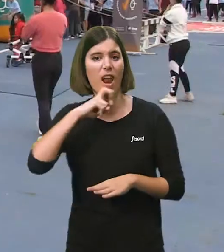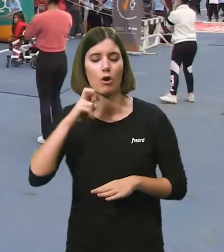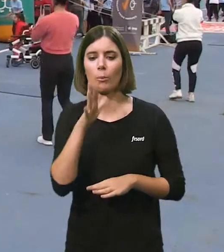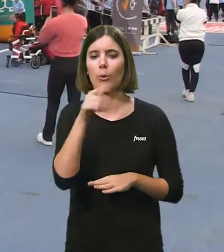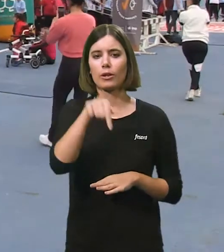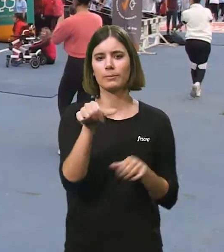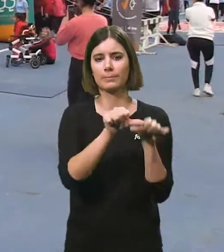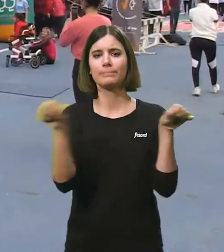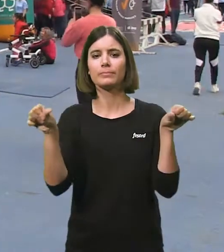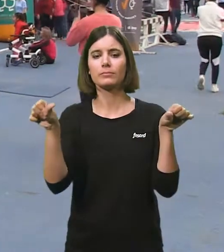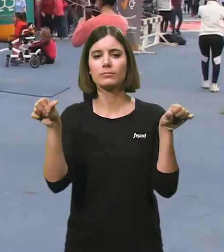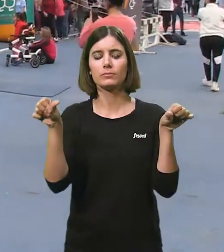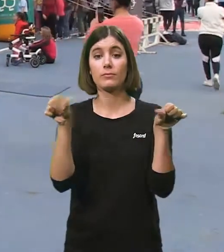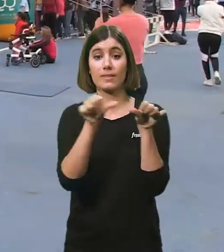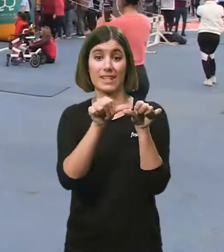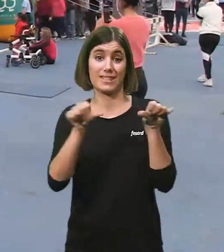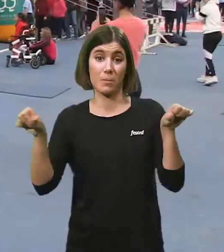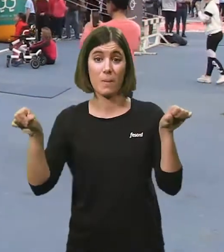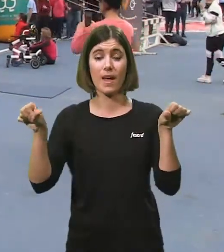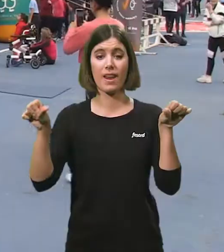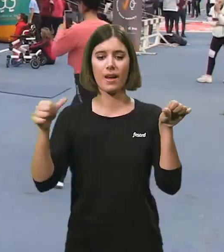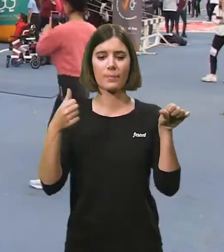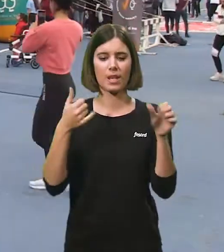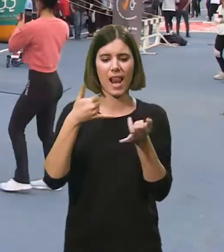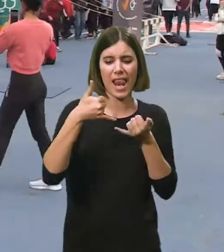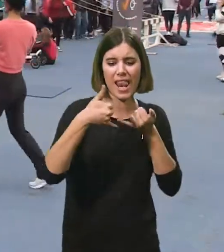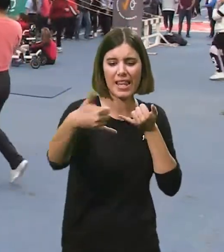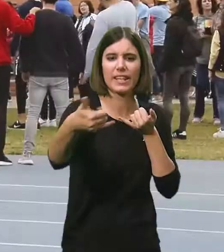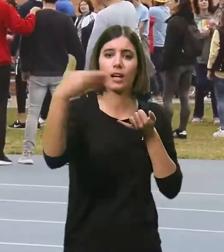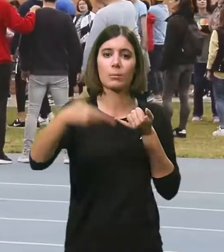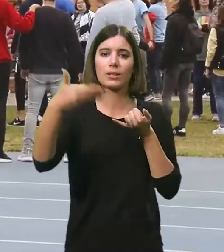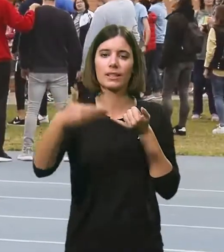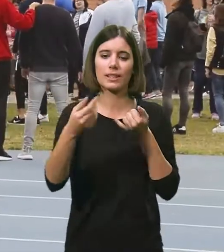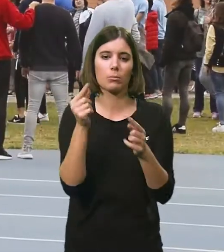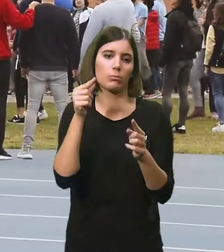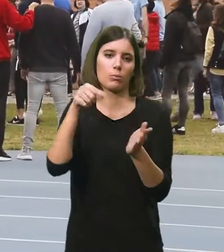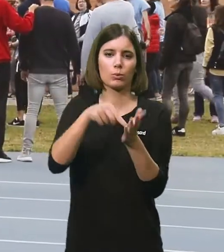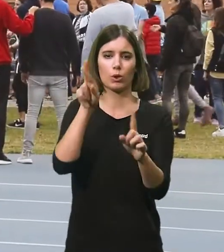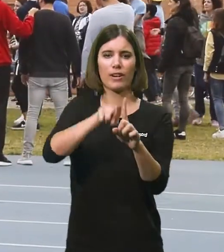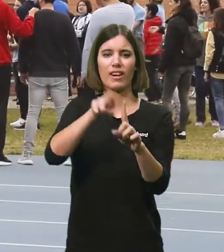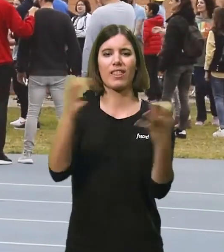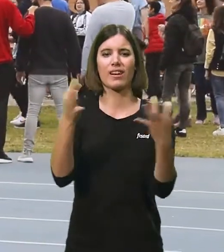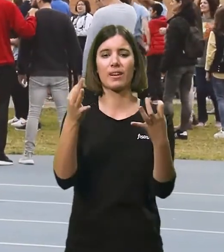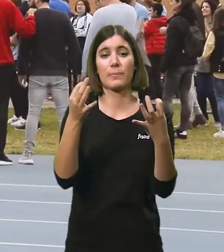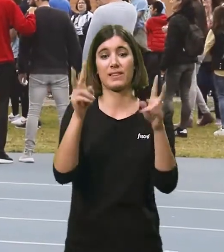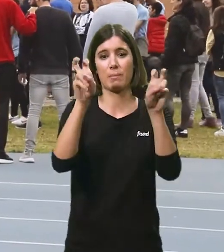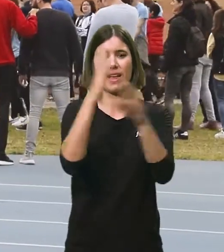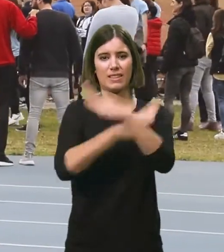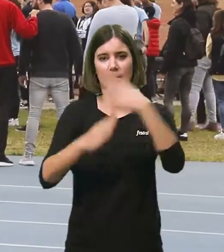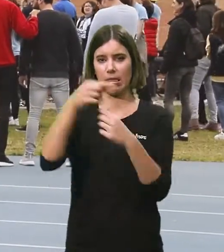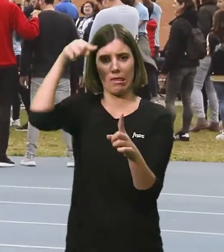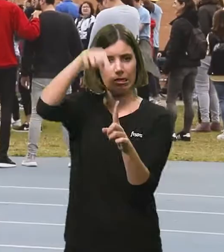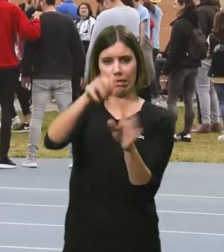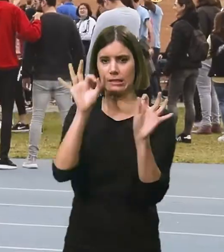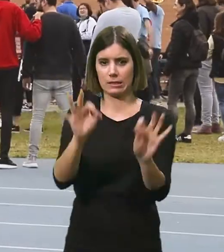València, perquè és una setmana que la línia clau i avui el punt de referència és el tema